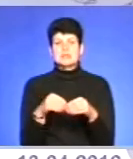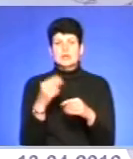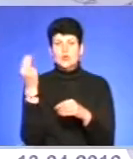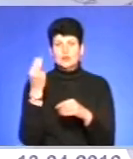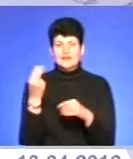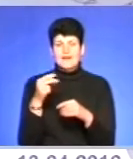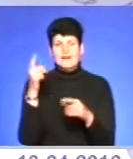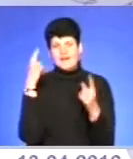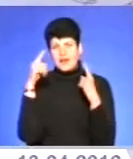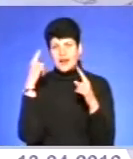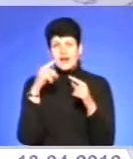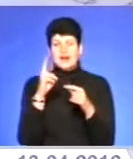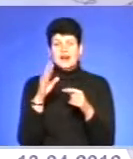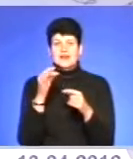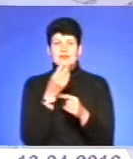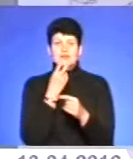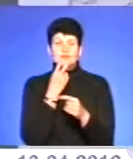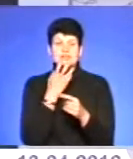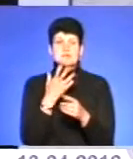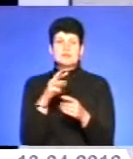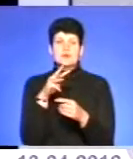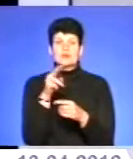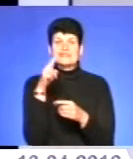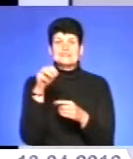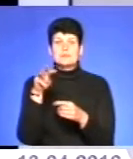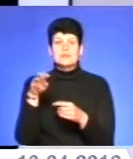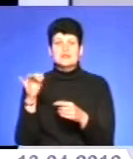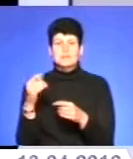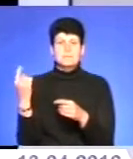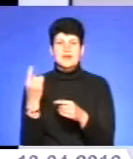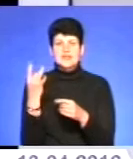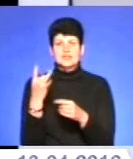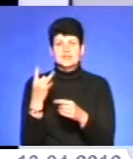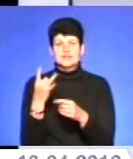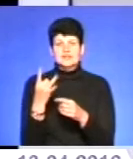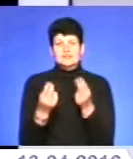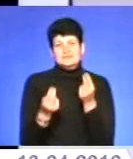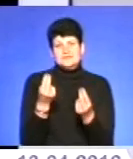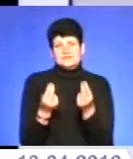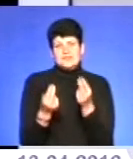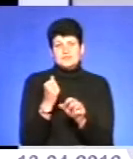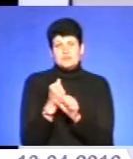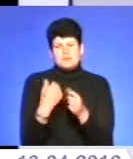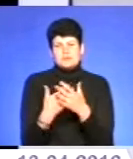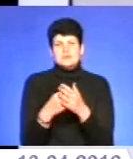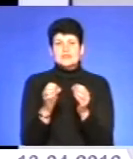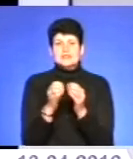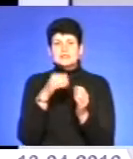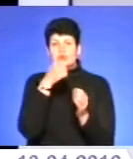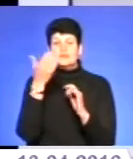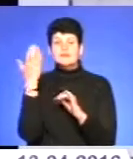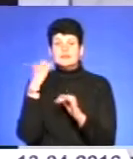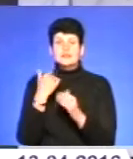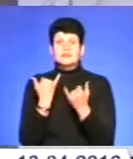карикатуристів Микола Дмітрух. Перший шарж про Івана Марчука карикатурист створив близько 10 років тому. Після цього при